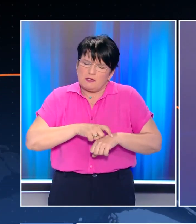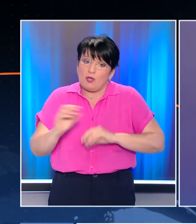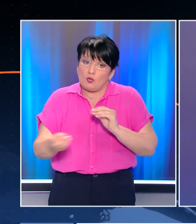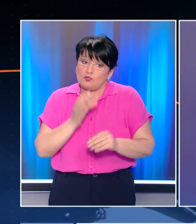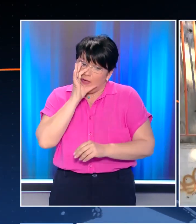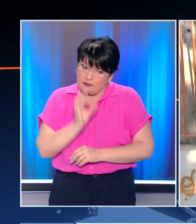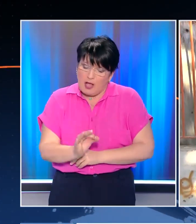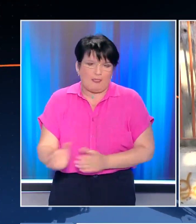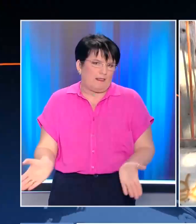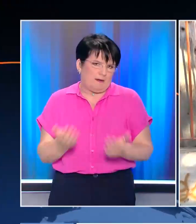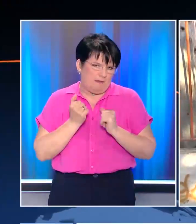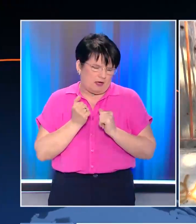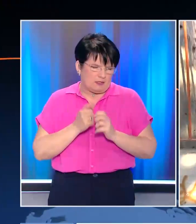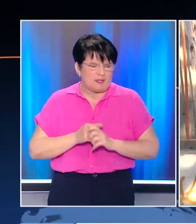κρούσματα.